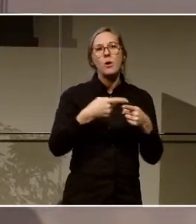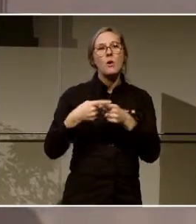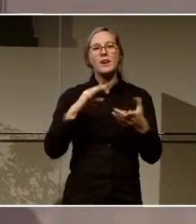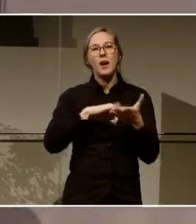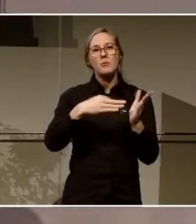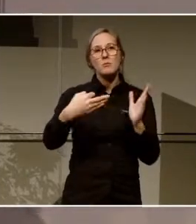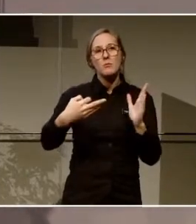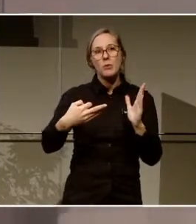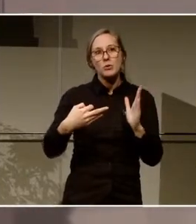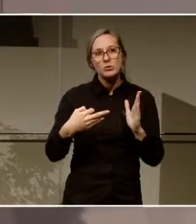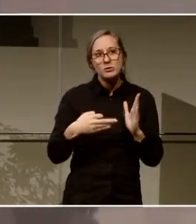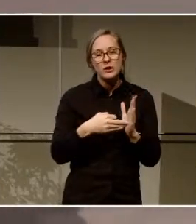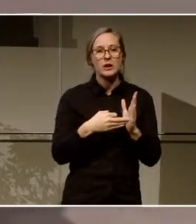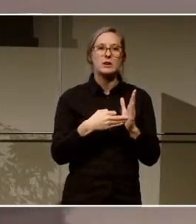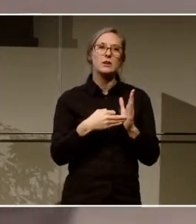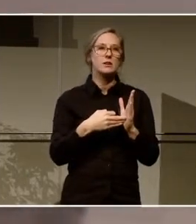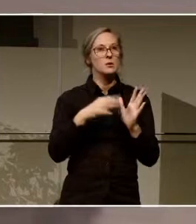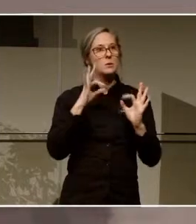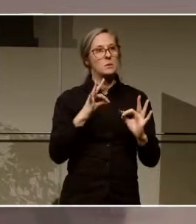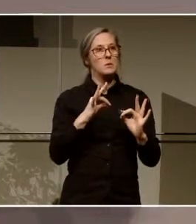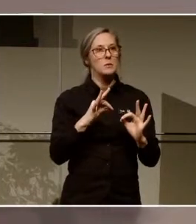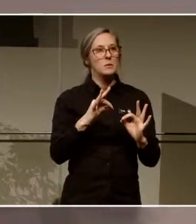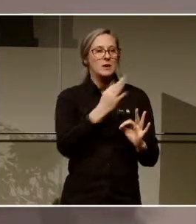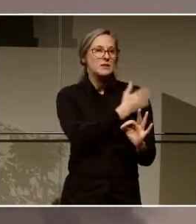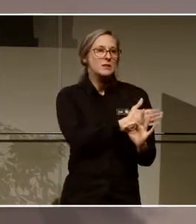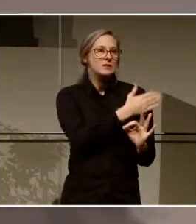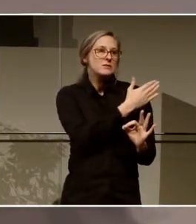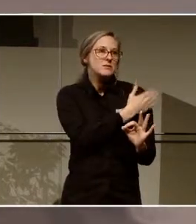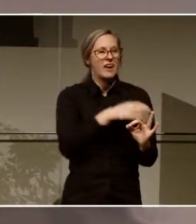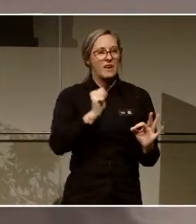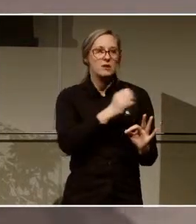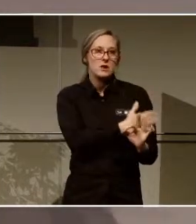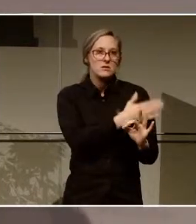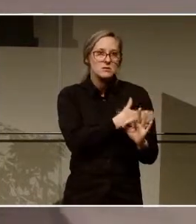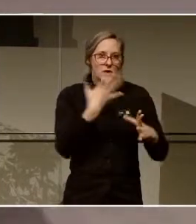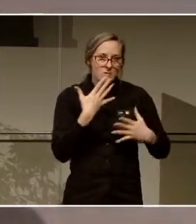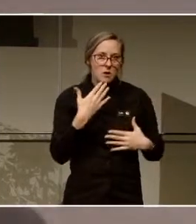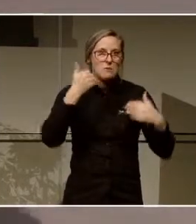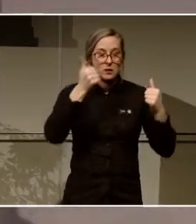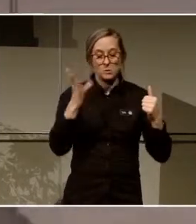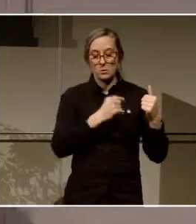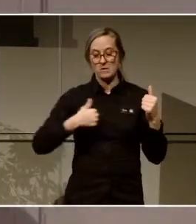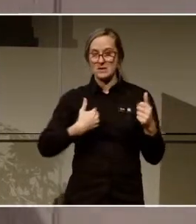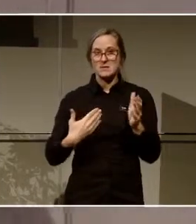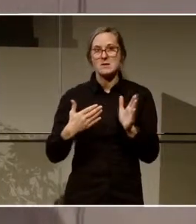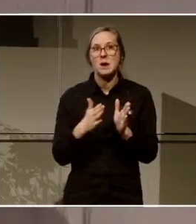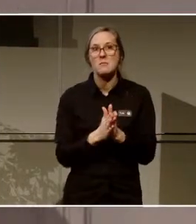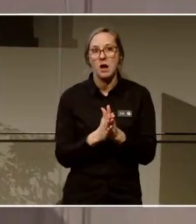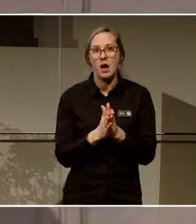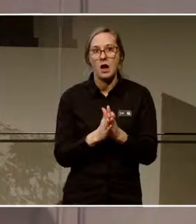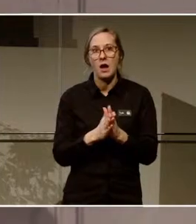Hur man kan göra bättre e-tjänster för invånarna i staden. där är vi också med på Tarn då vi har